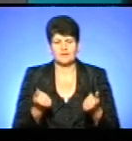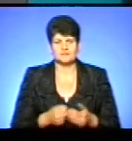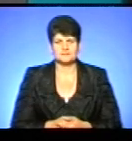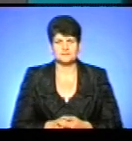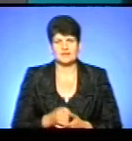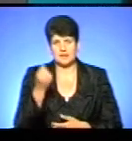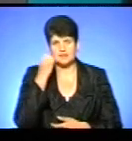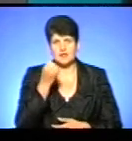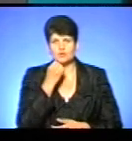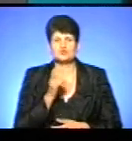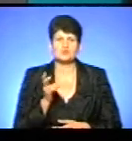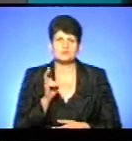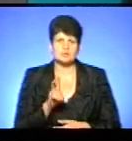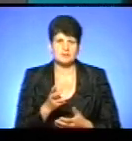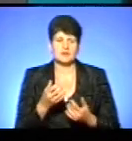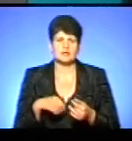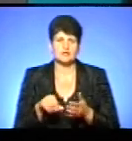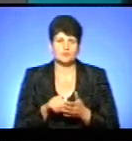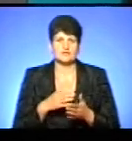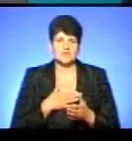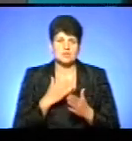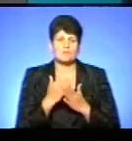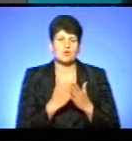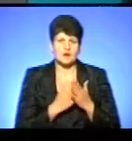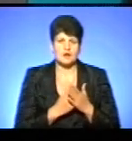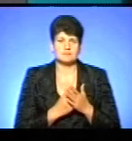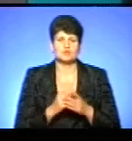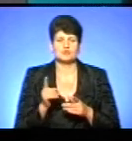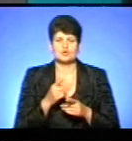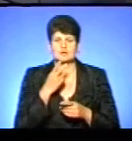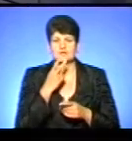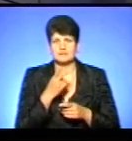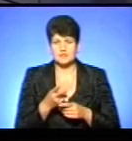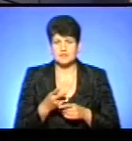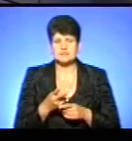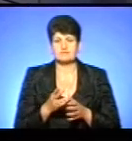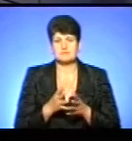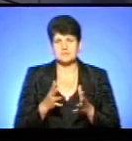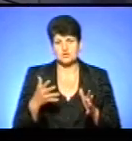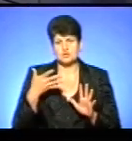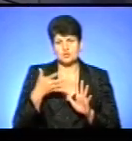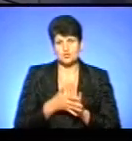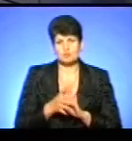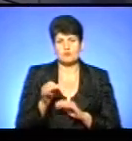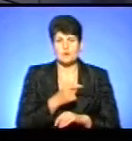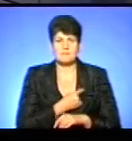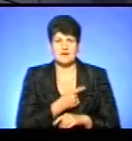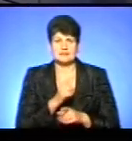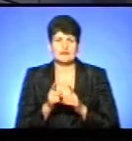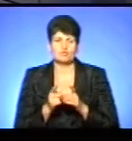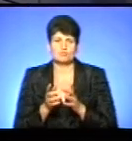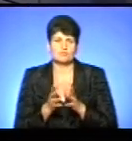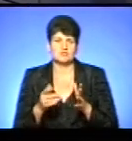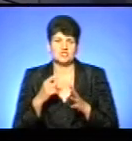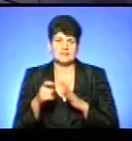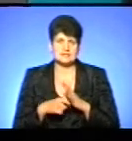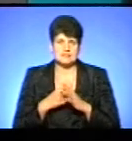Я вам дякую, що прийшли сьогодні, взяли участь у нашій програмі. Глядачам дякую, що дивилися. Сподіваюся, ви більше зрозуміли про медреформу, більше дізналися.